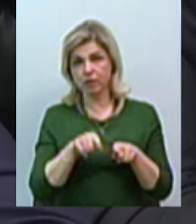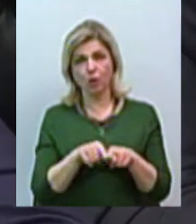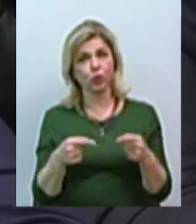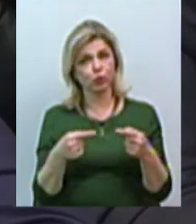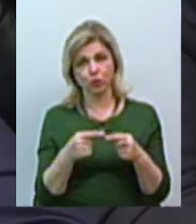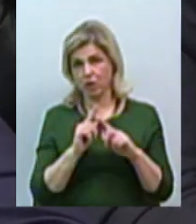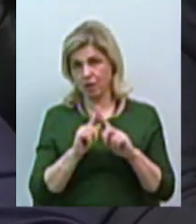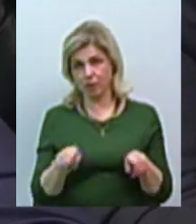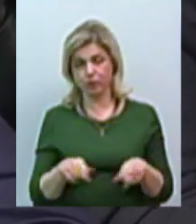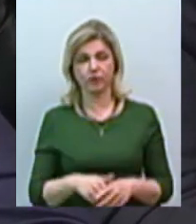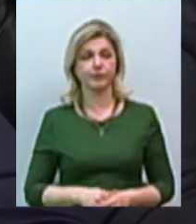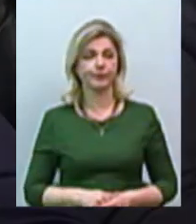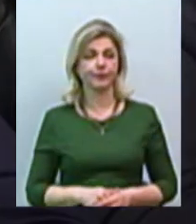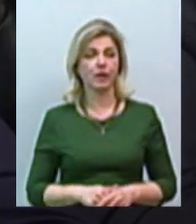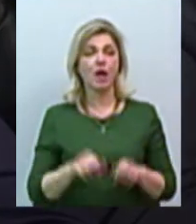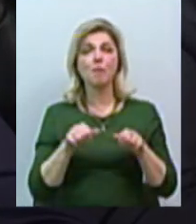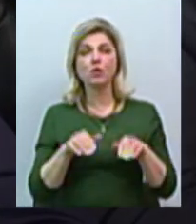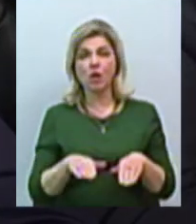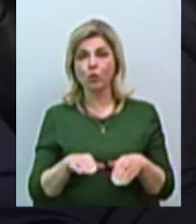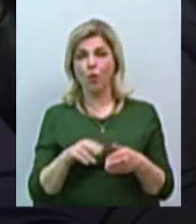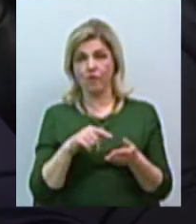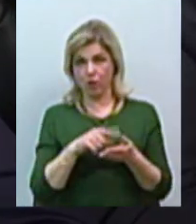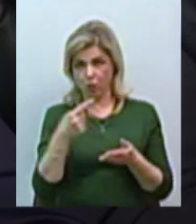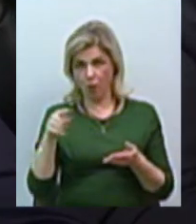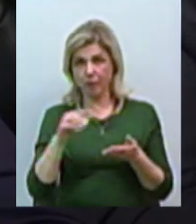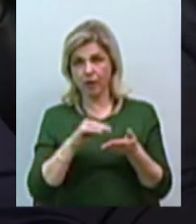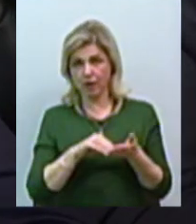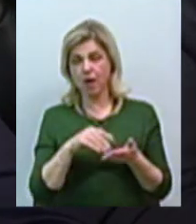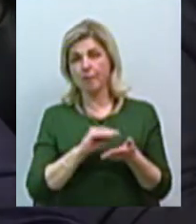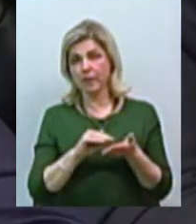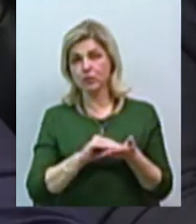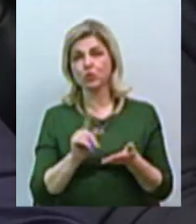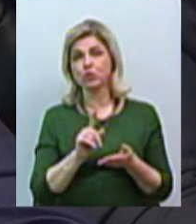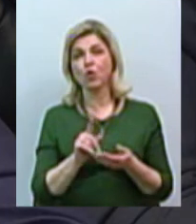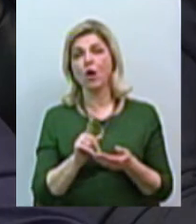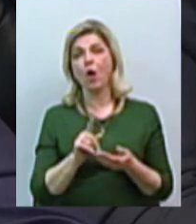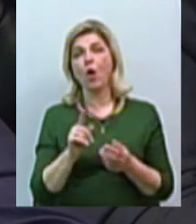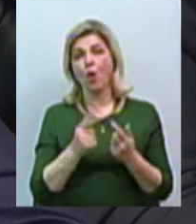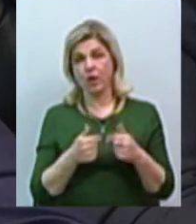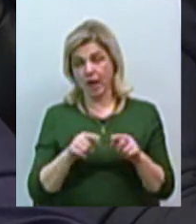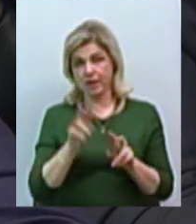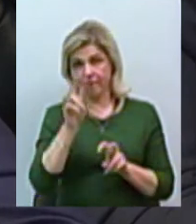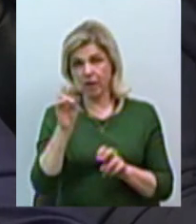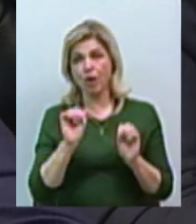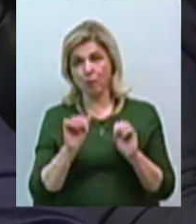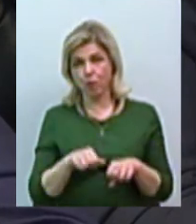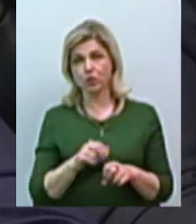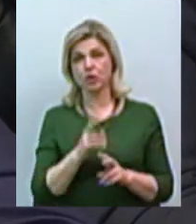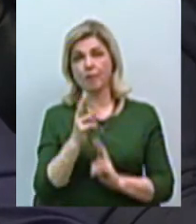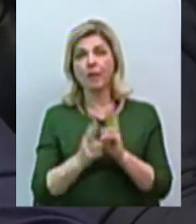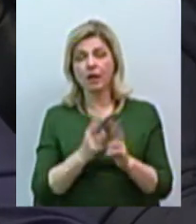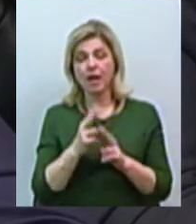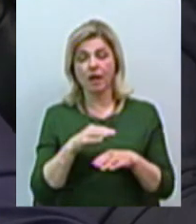1082 каже, що теплопостачальні організації можуть передоволити